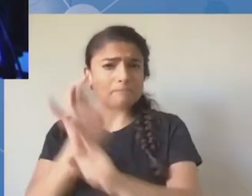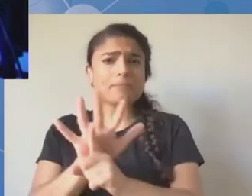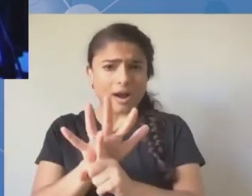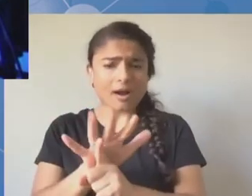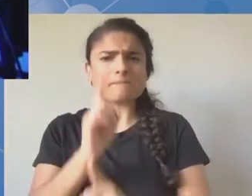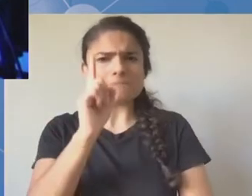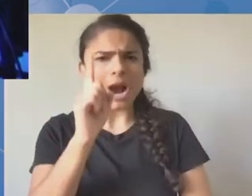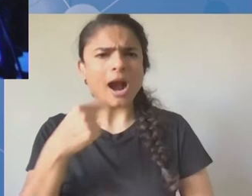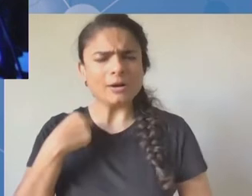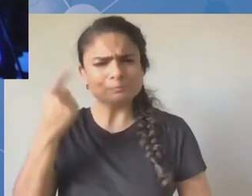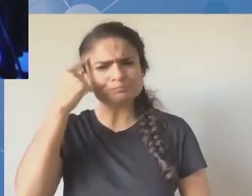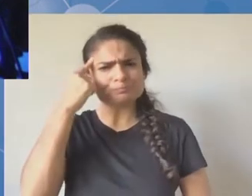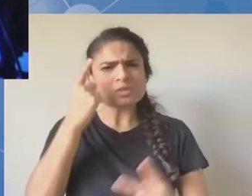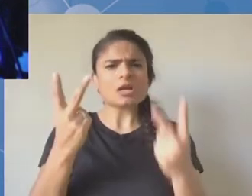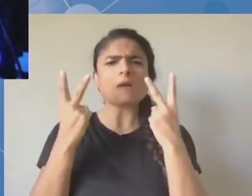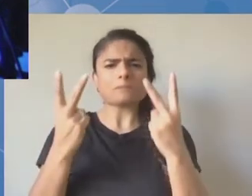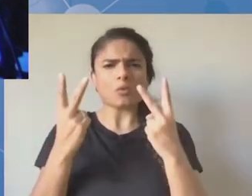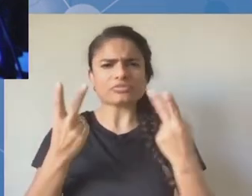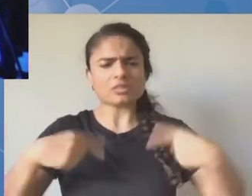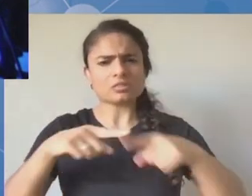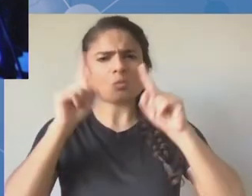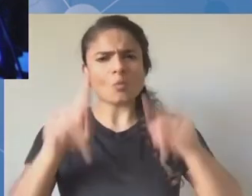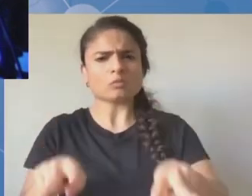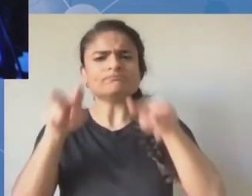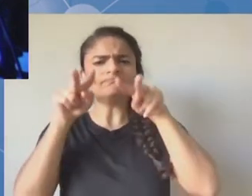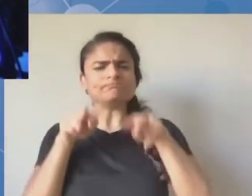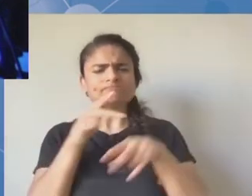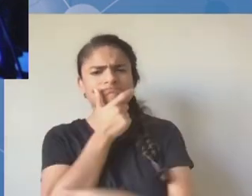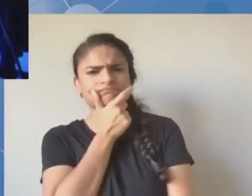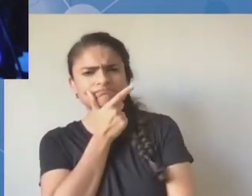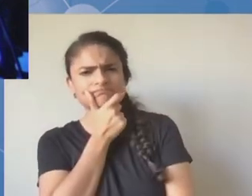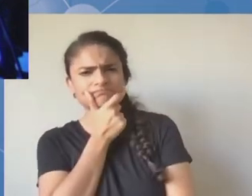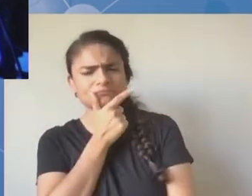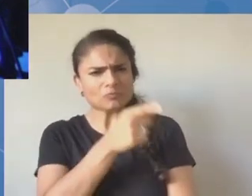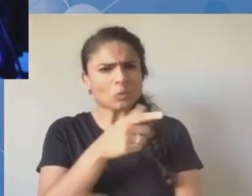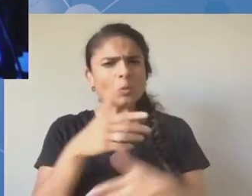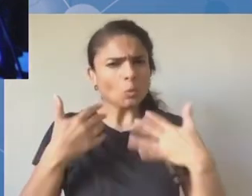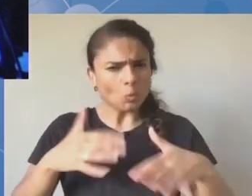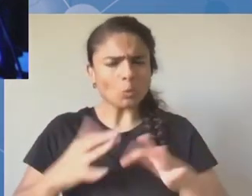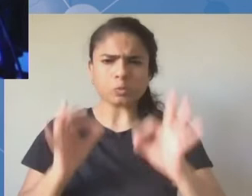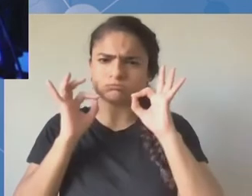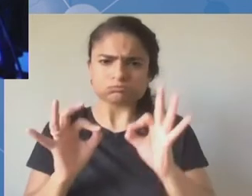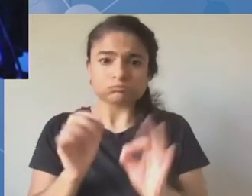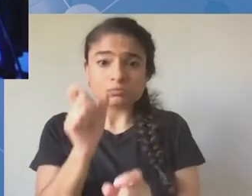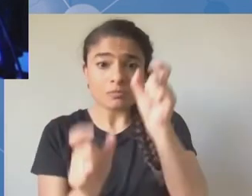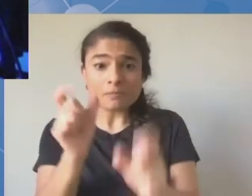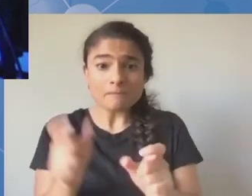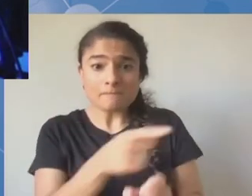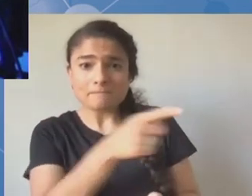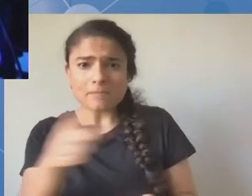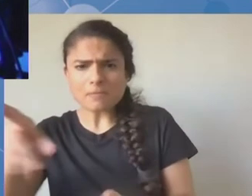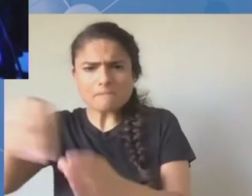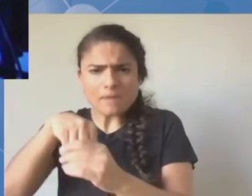trudnych czasach pandemii. Ale wydaje mi się, że ważniejsze byłoby realne uczestnictwo, takie